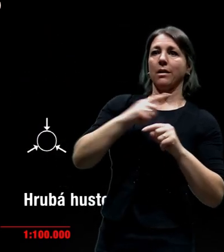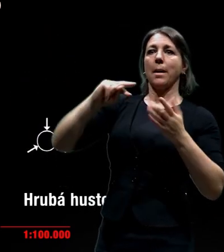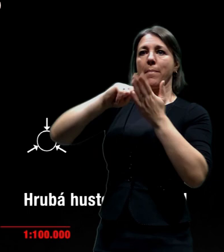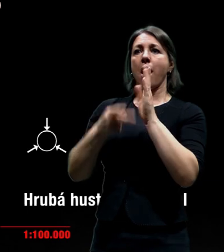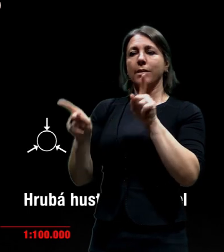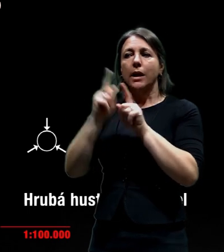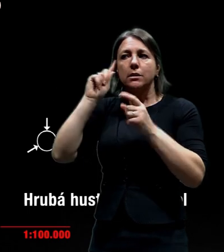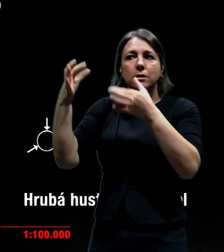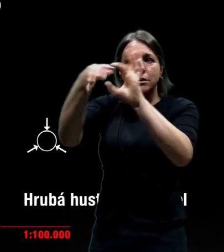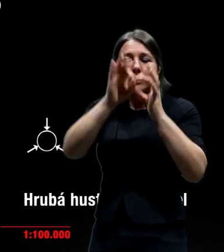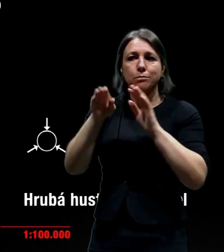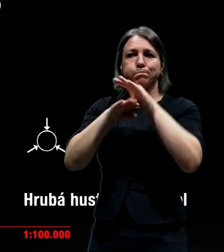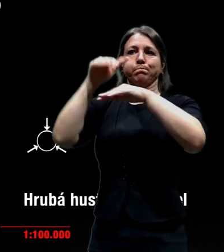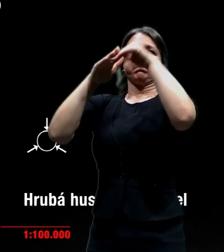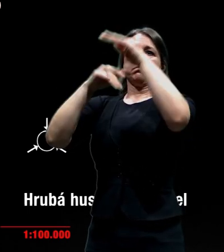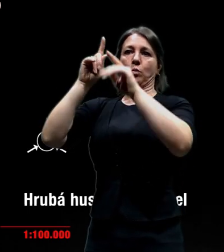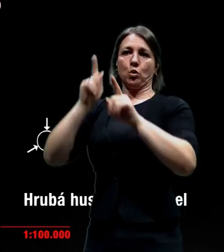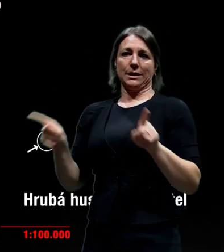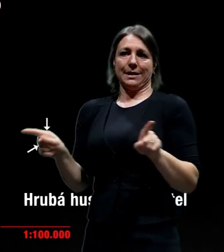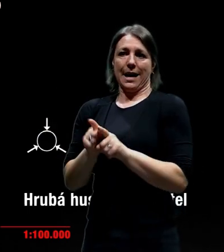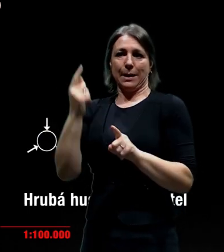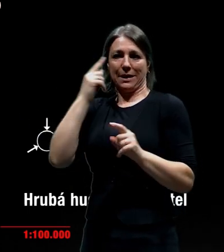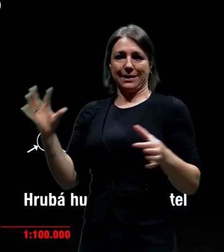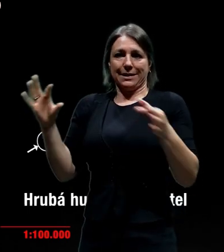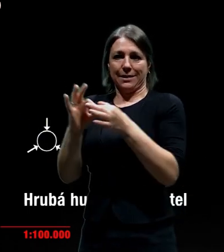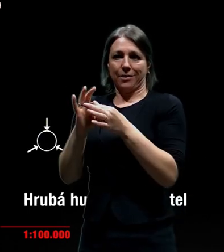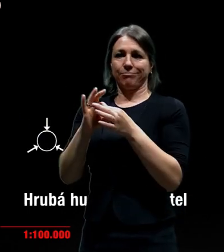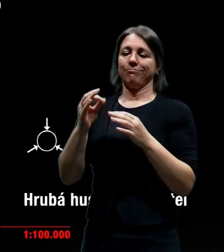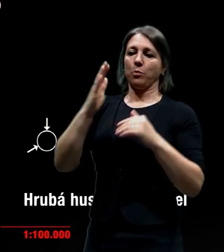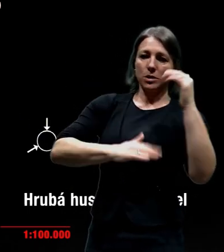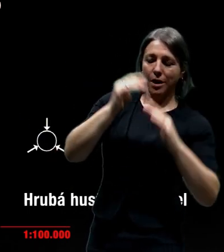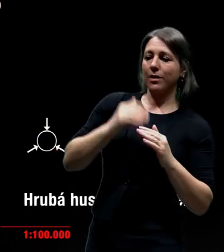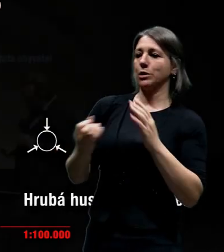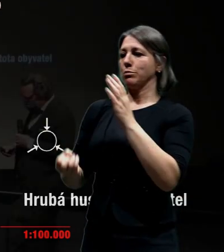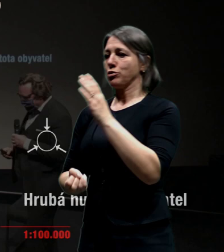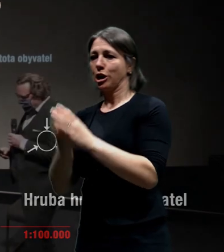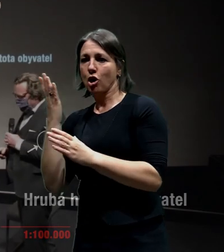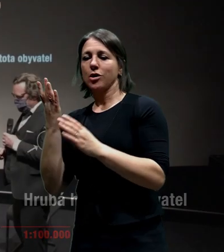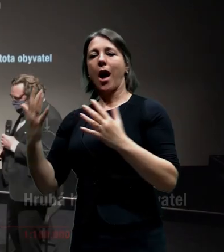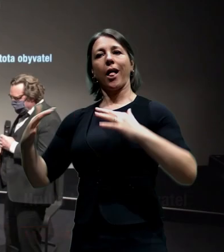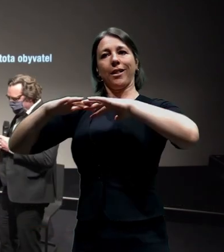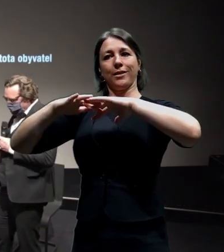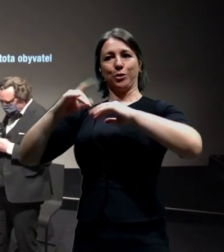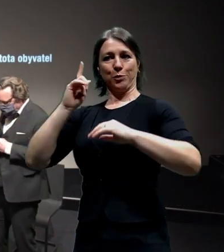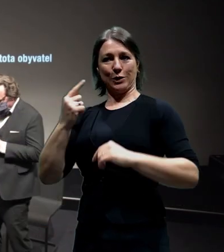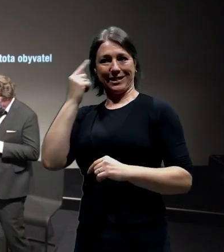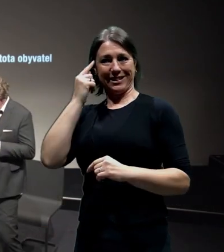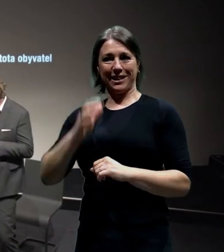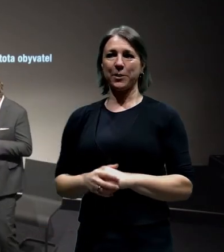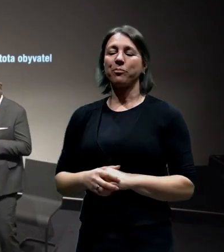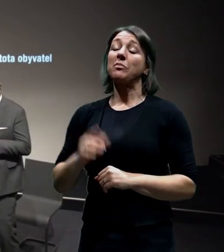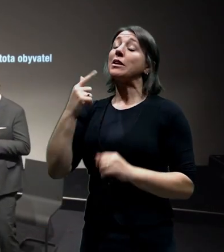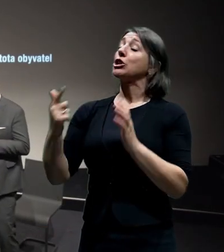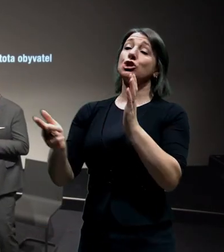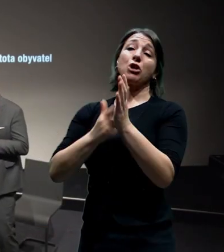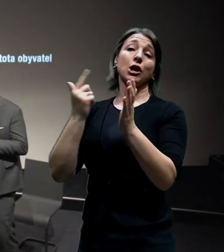s terénem, s přírodou a stává se její součástí. A my jsme často pod